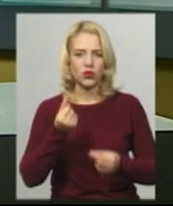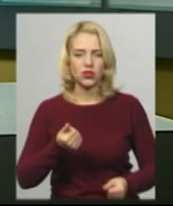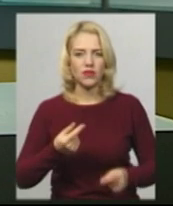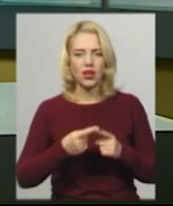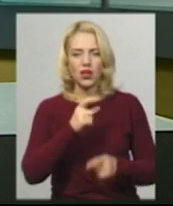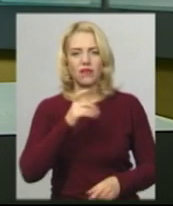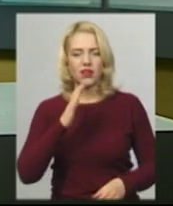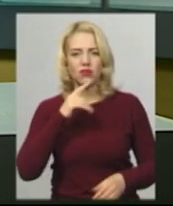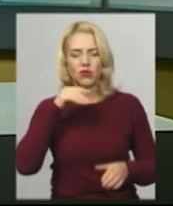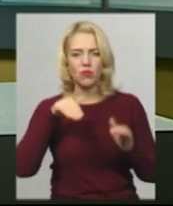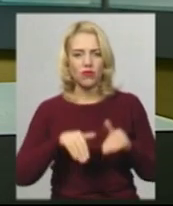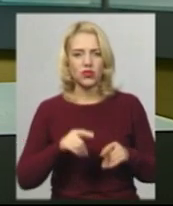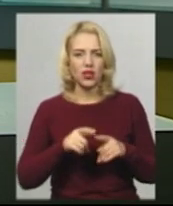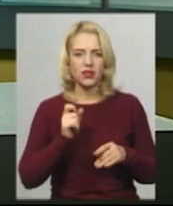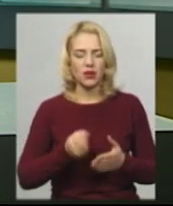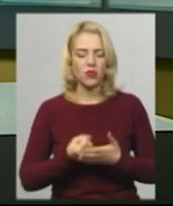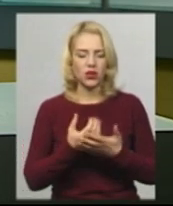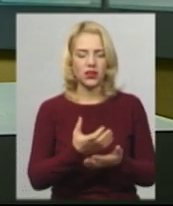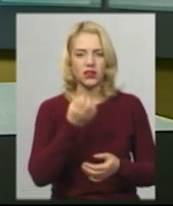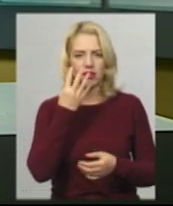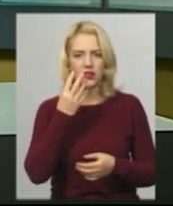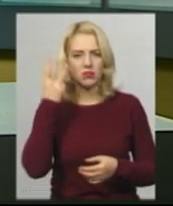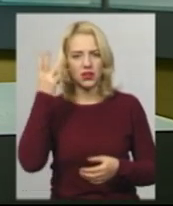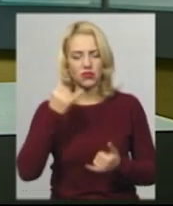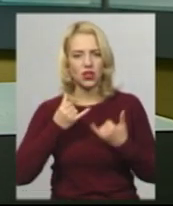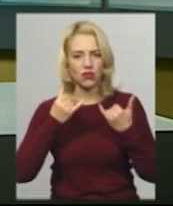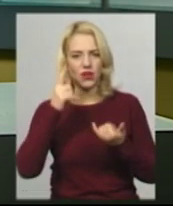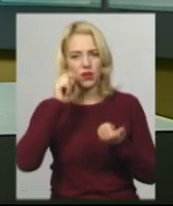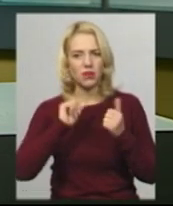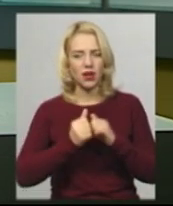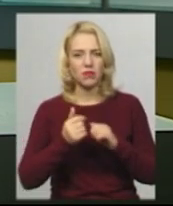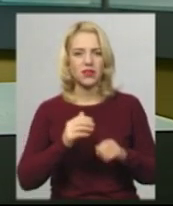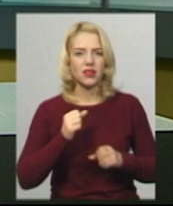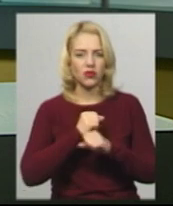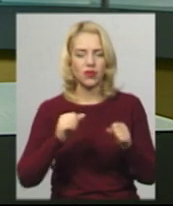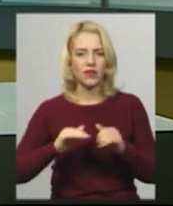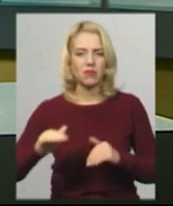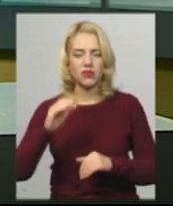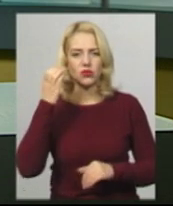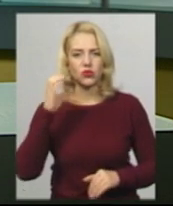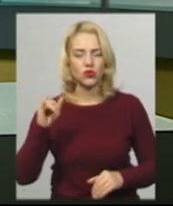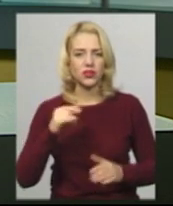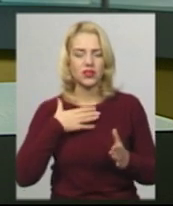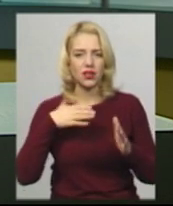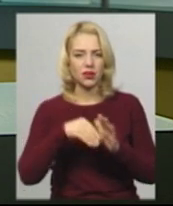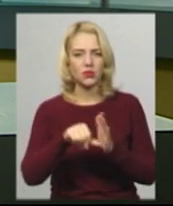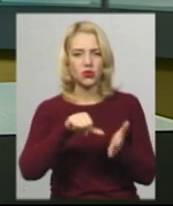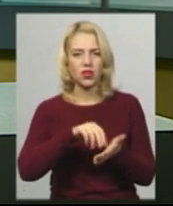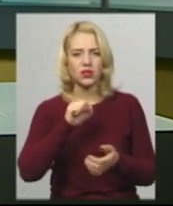Хвилиною мовчання та покладанням квітів у Хмельницькому вшанували пам'ять героїв Небесної Сотні та загиблих учасників